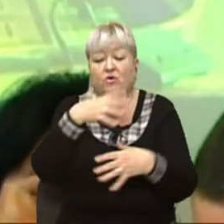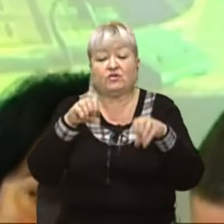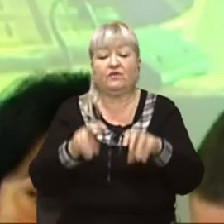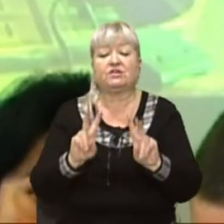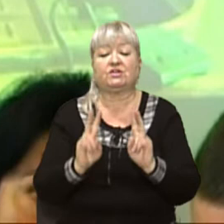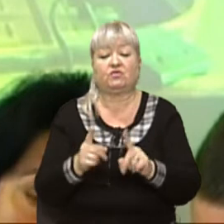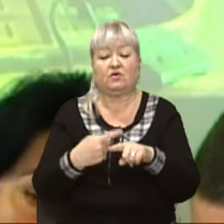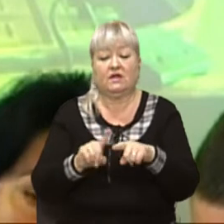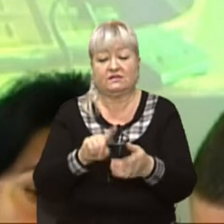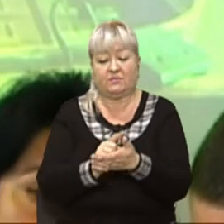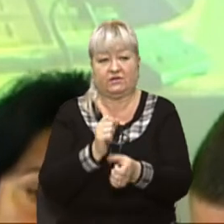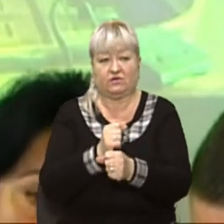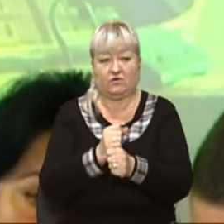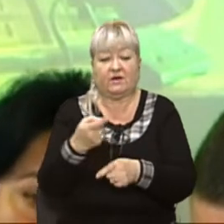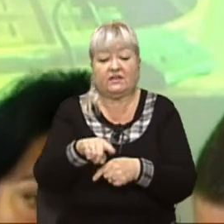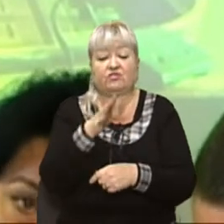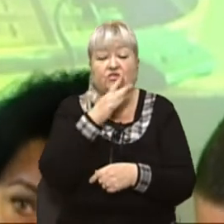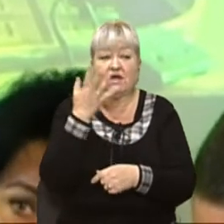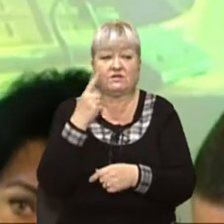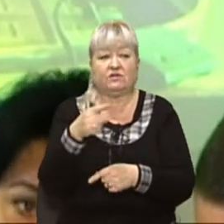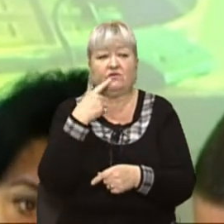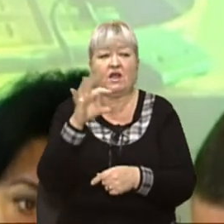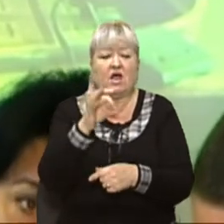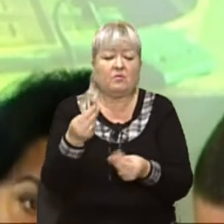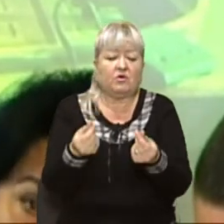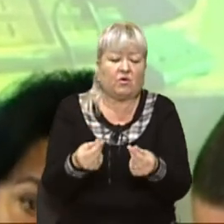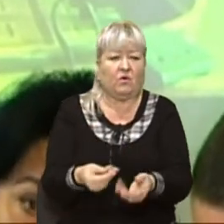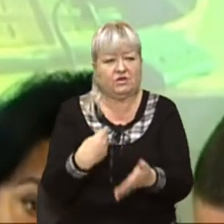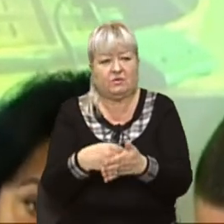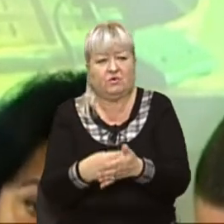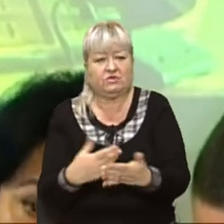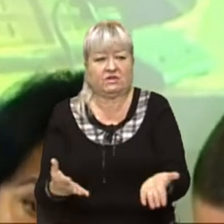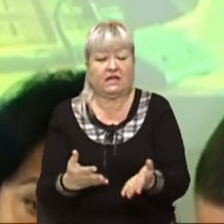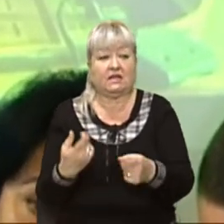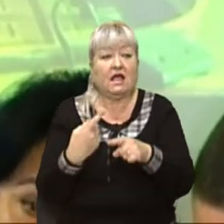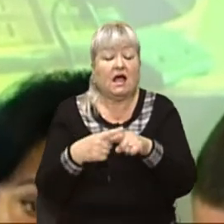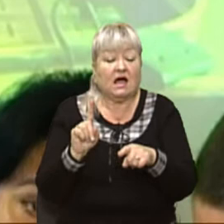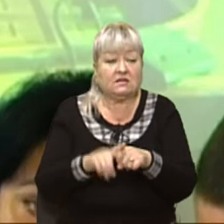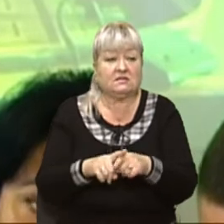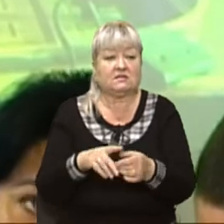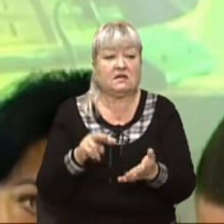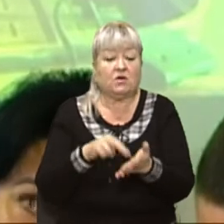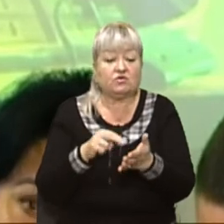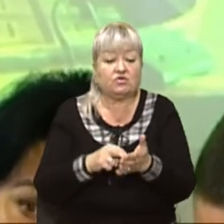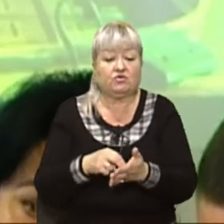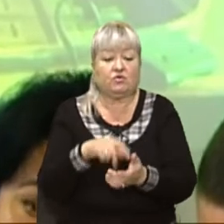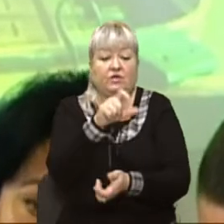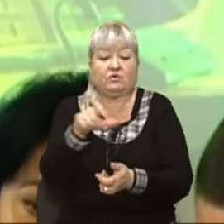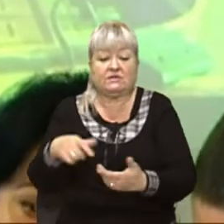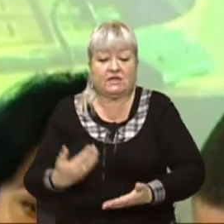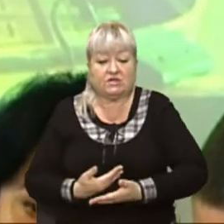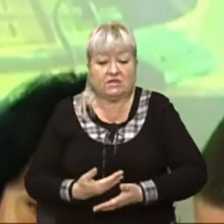хто має це робити. В той час, як вони говорять про бюджет, про гроші, це вартує людських життів. Та ми про життя говоримо.